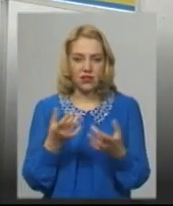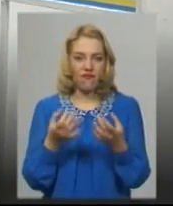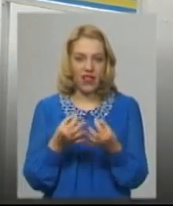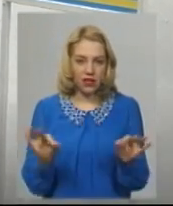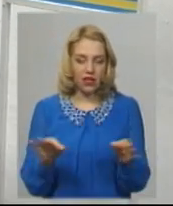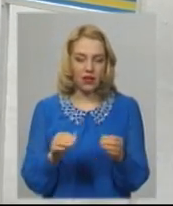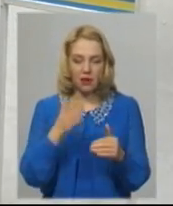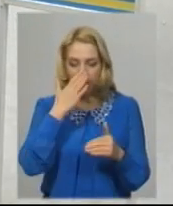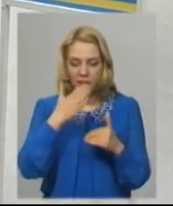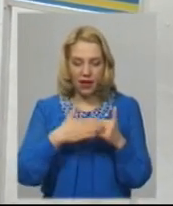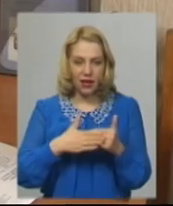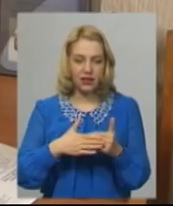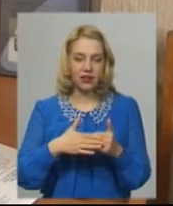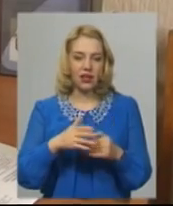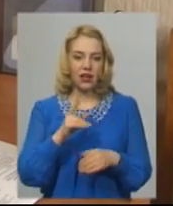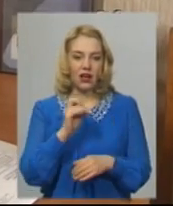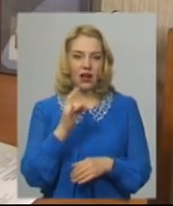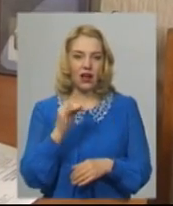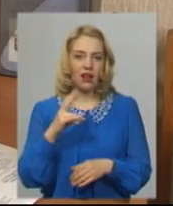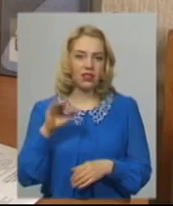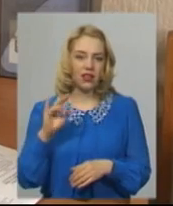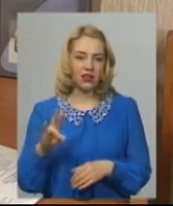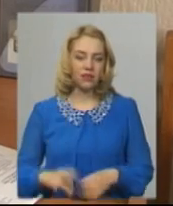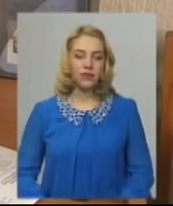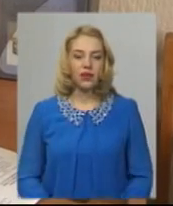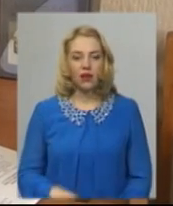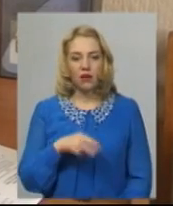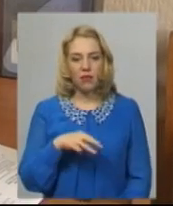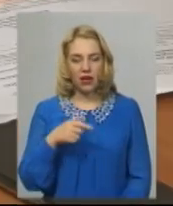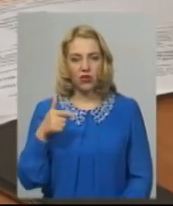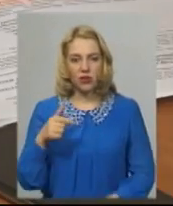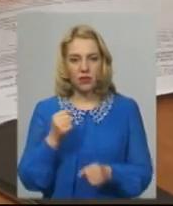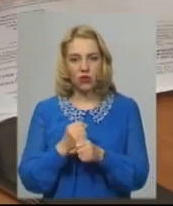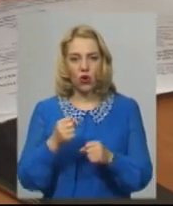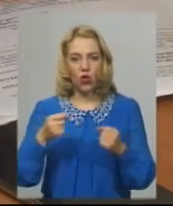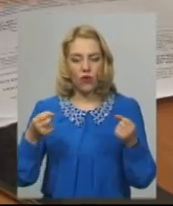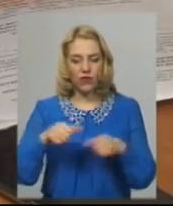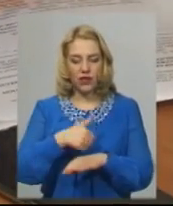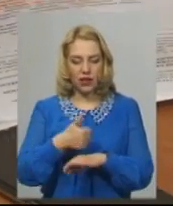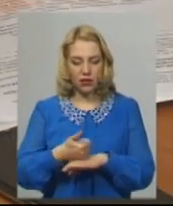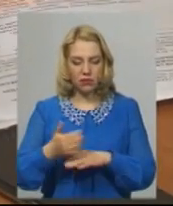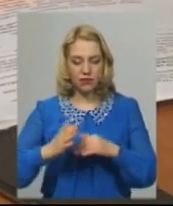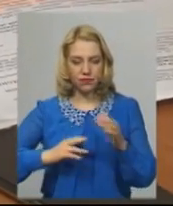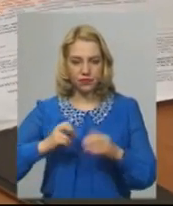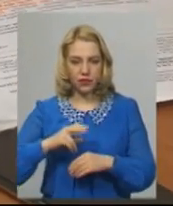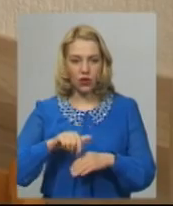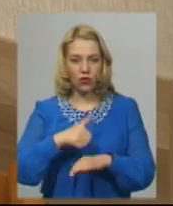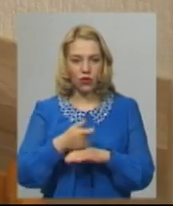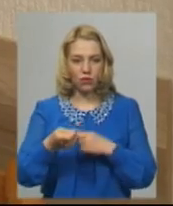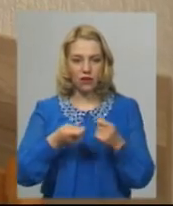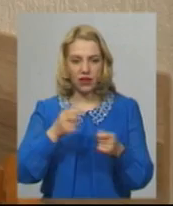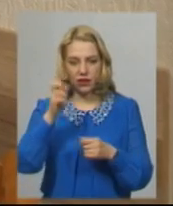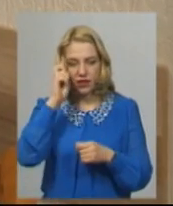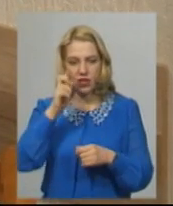влаштувався в магазині. Марія Глобчак працює головним спеціалістом відділу ринкового та метрологічного нагляду головного управління